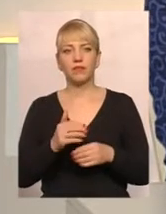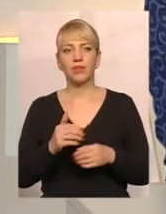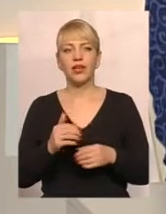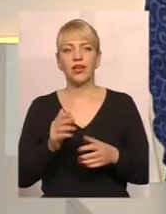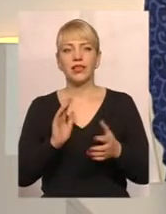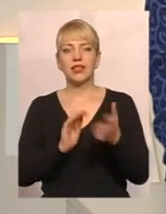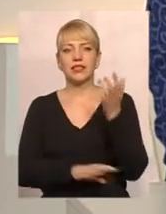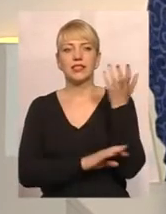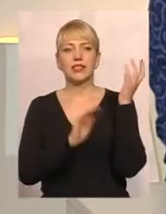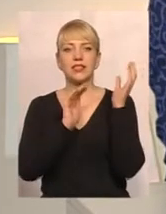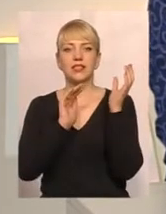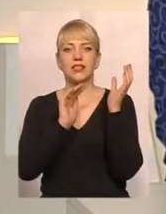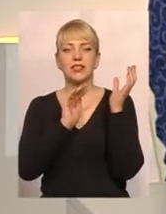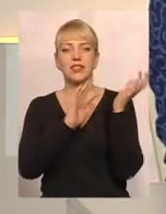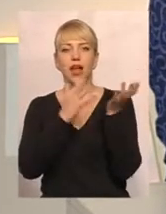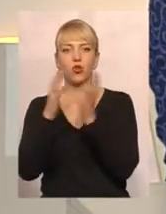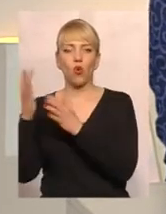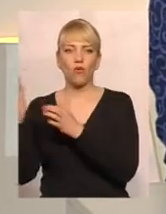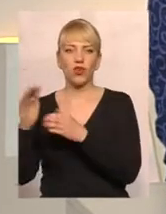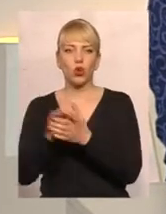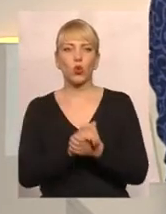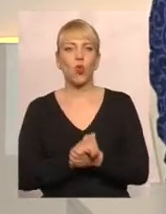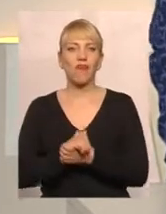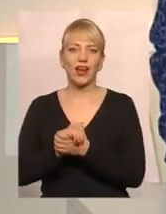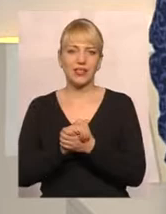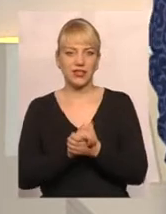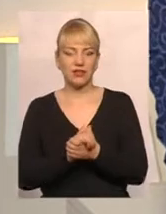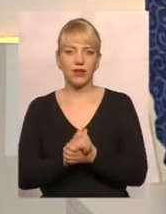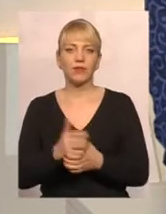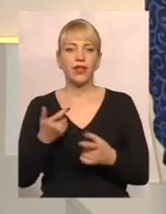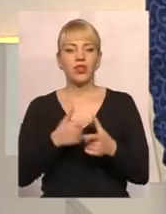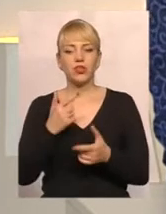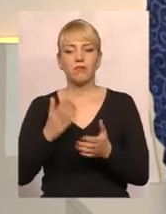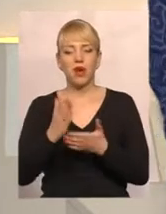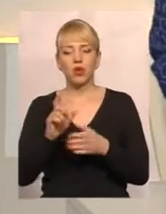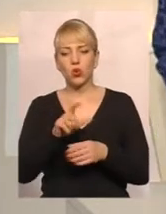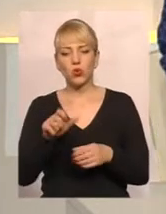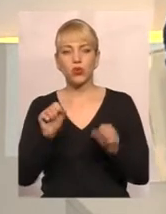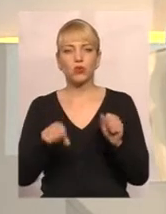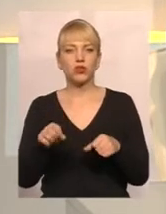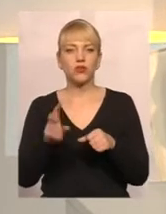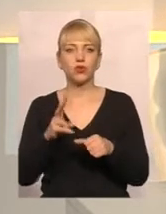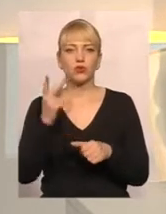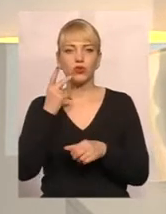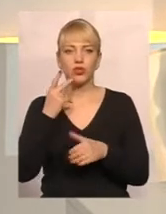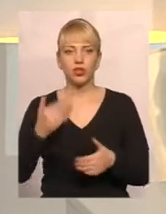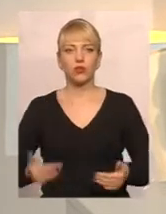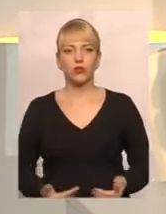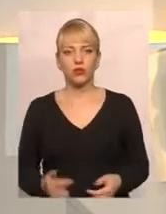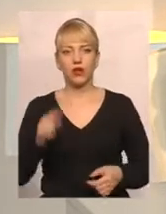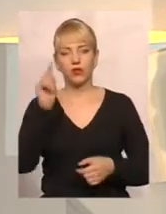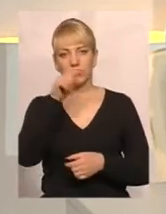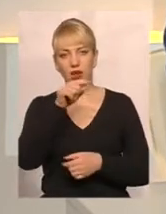товариств, чи мають можливість люди, які постійно вже мешкають там,